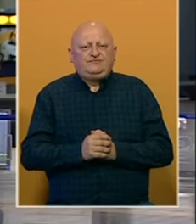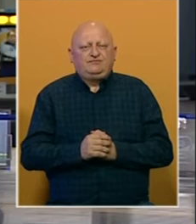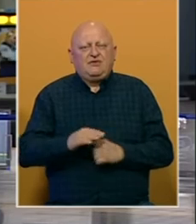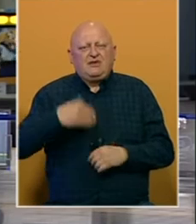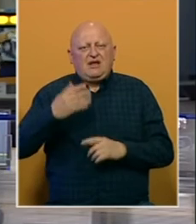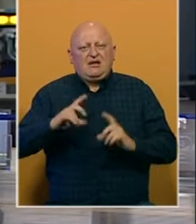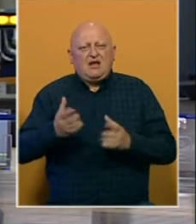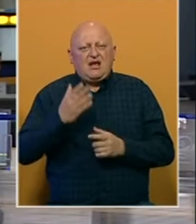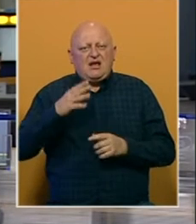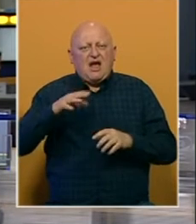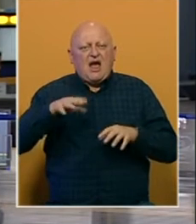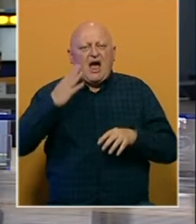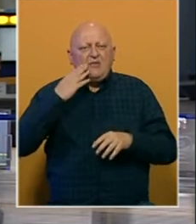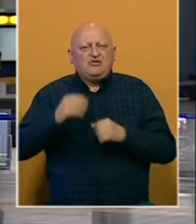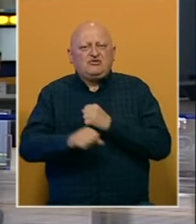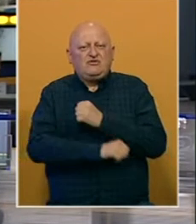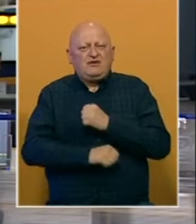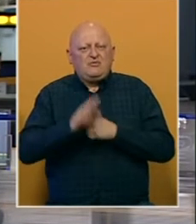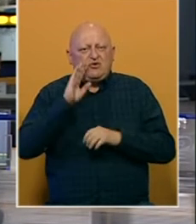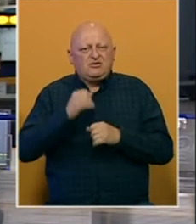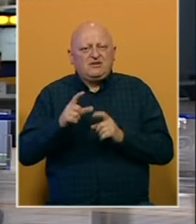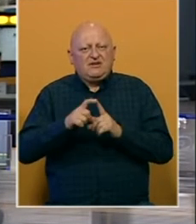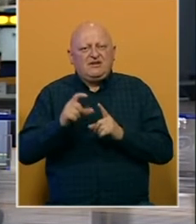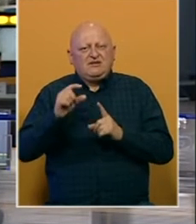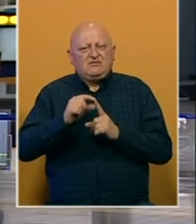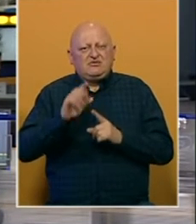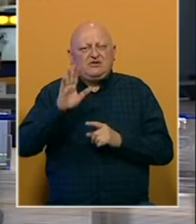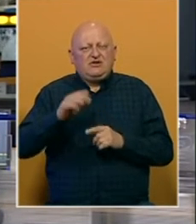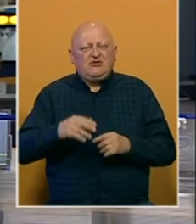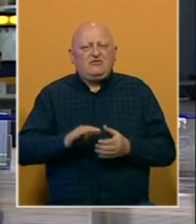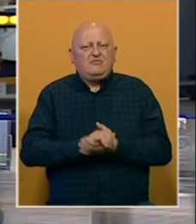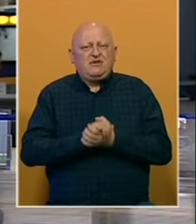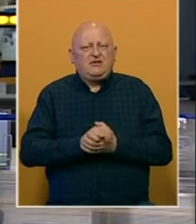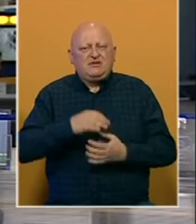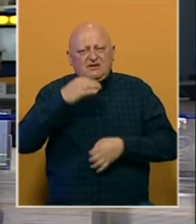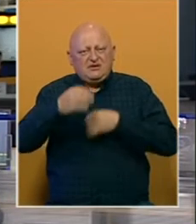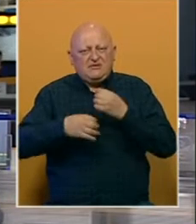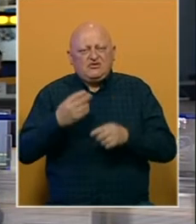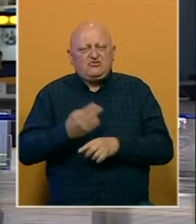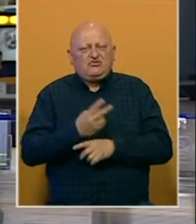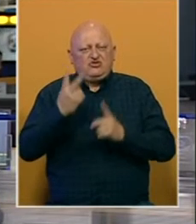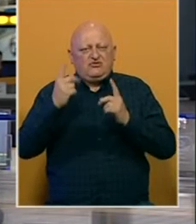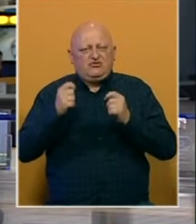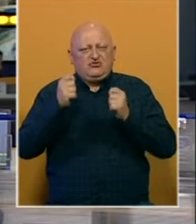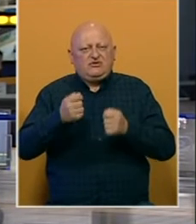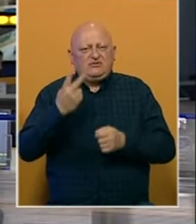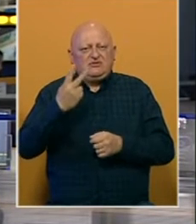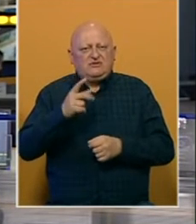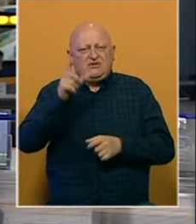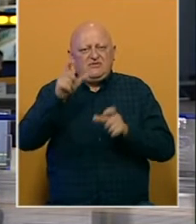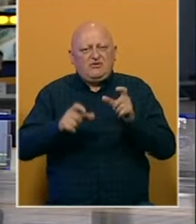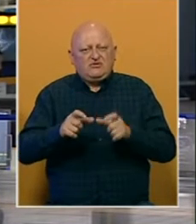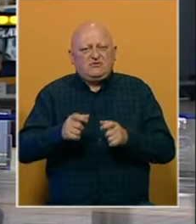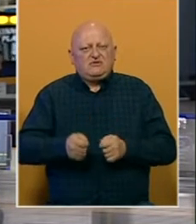Nakon hapšenja vlasnika Američkog univerziteta u BiH, Denis Prcić i njegovi saradnici ispitani su u državnom tužiloštvu.